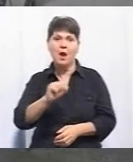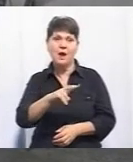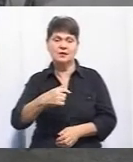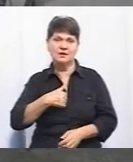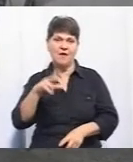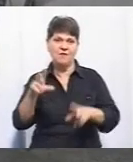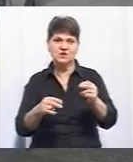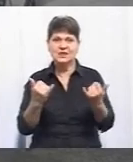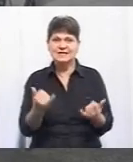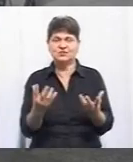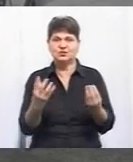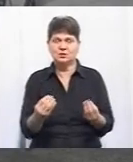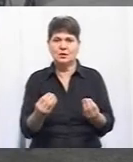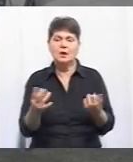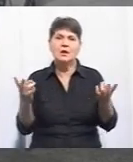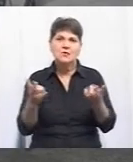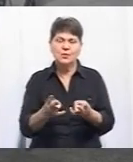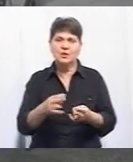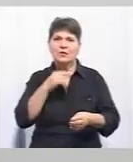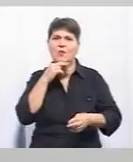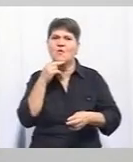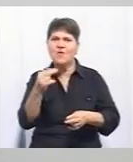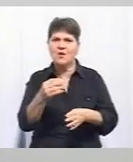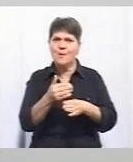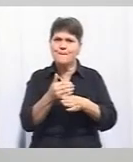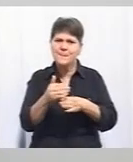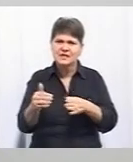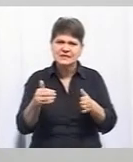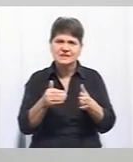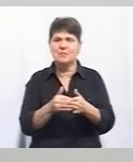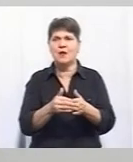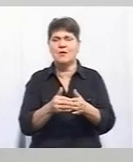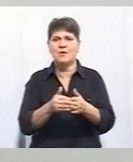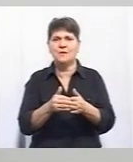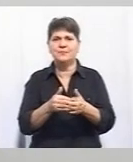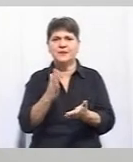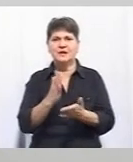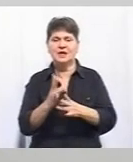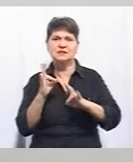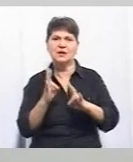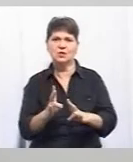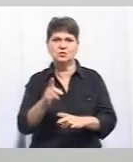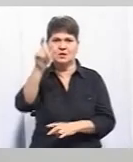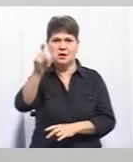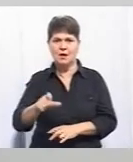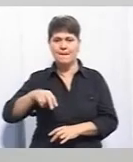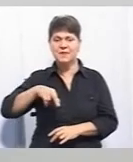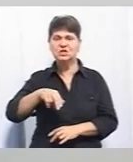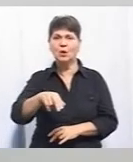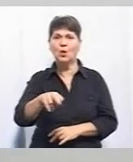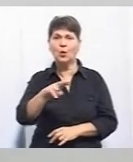на сьогоднішній день необхідно приділити максимальну увагу в той час, коли, ймовірно, найбільше є загроза пішоходам. Тобто,